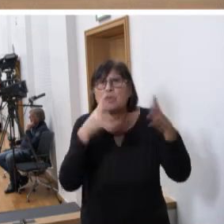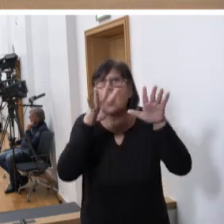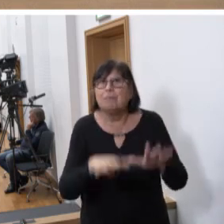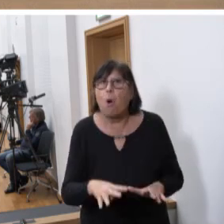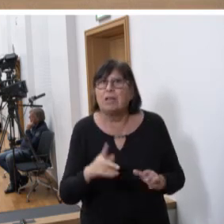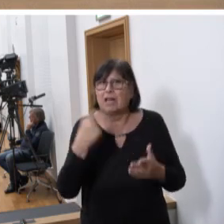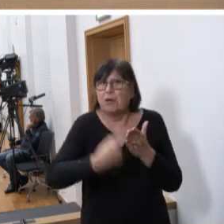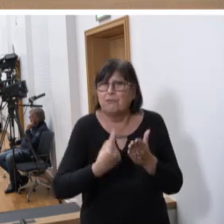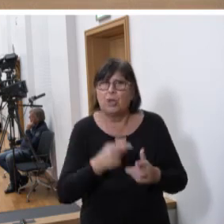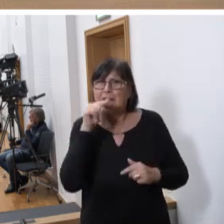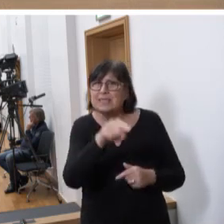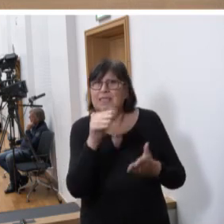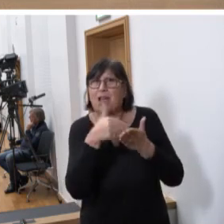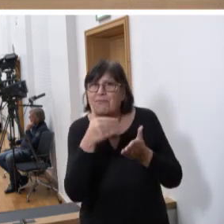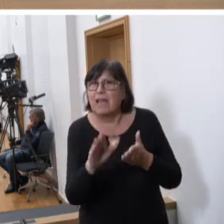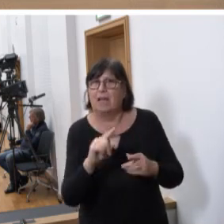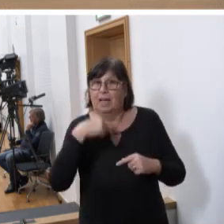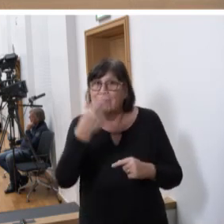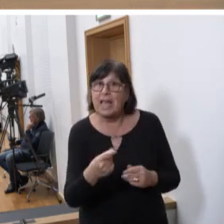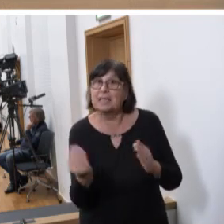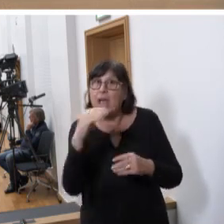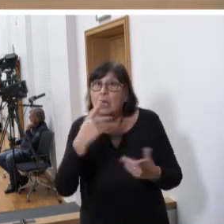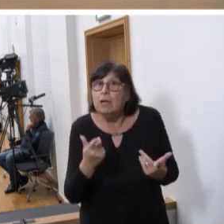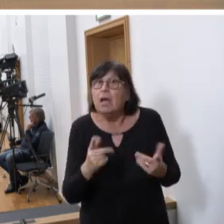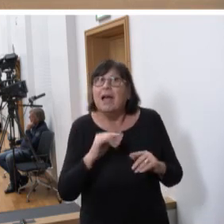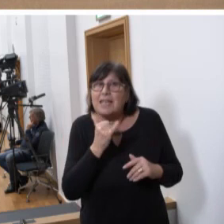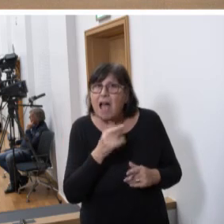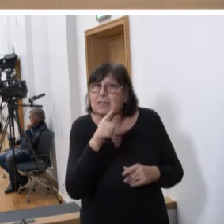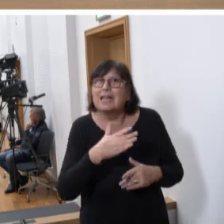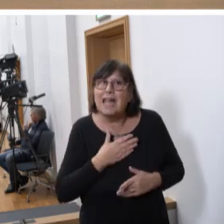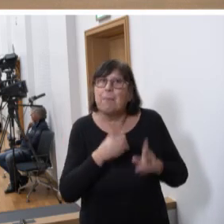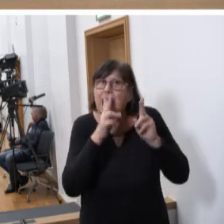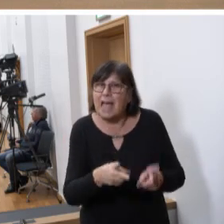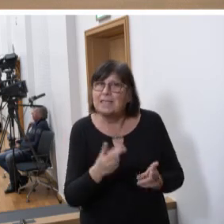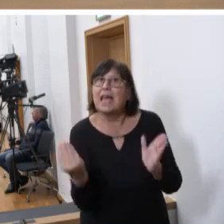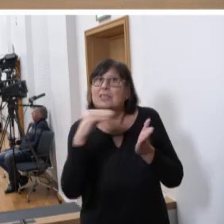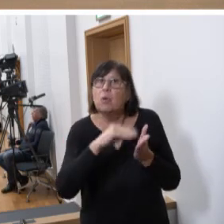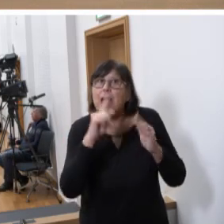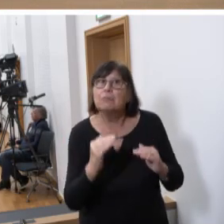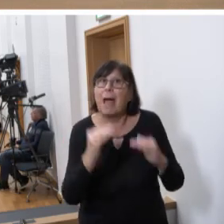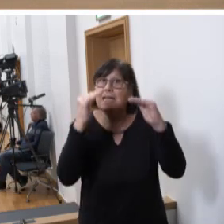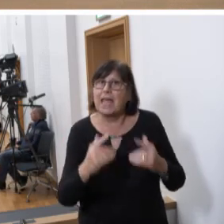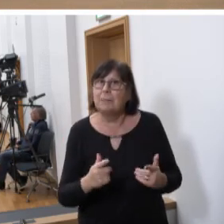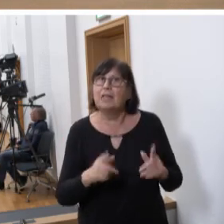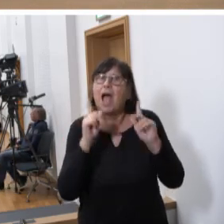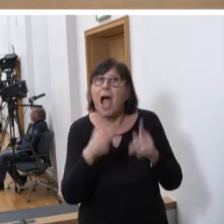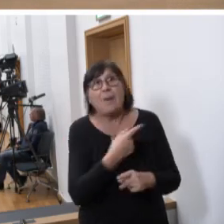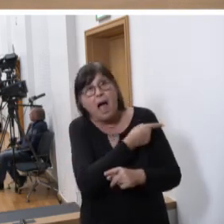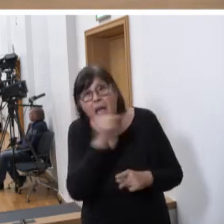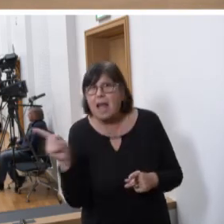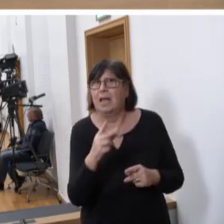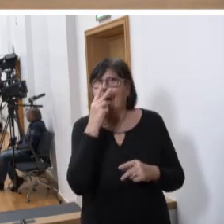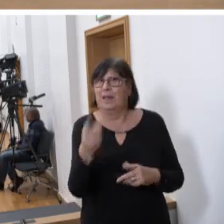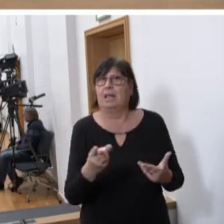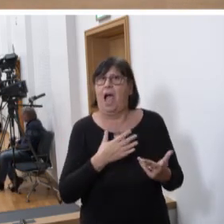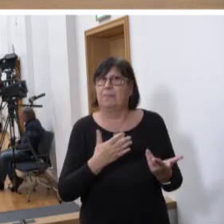fordern Sie die weitere, die nächste Abgeordnete. Ja, ich gebe Ihnen recht. Zulagen müssen angehoben werden. Aber wir müssen alle im Blick haben.